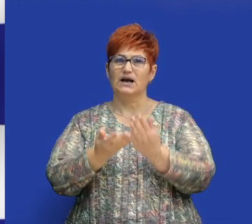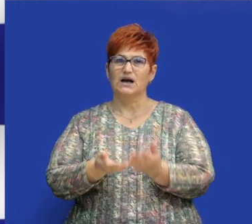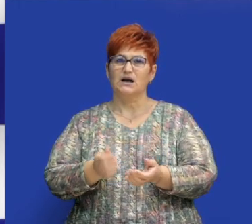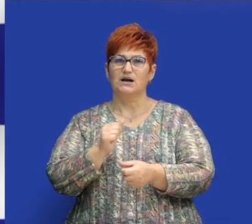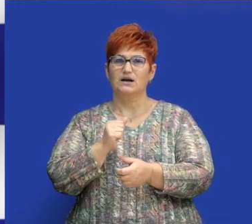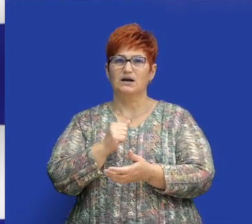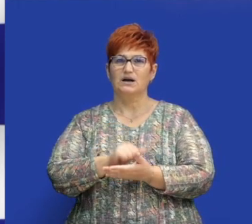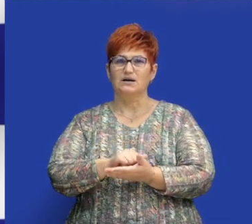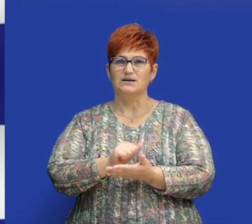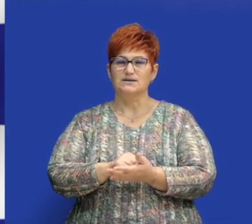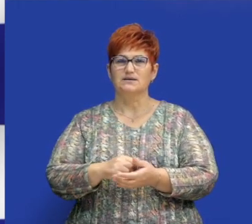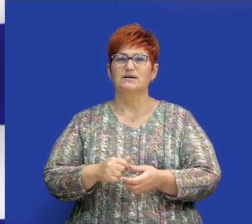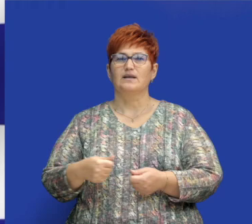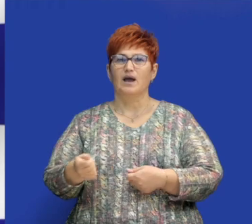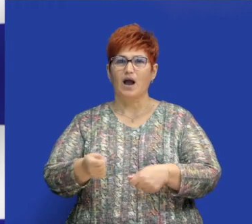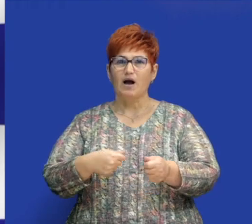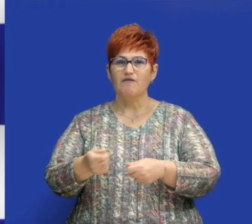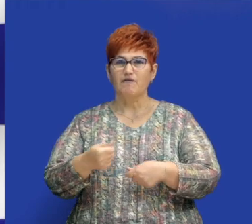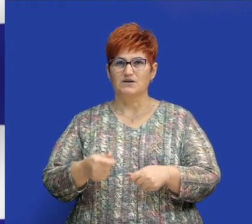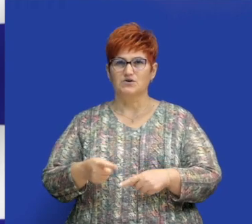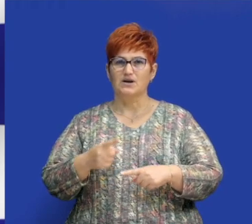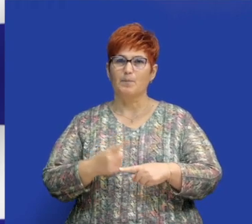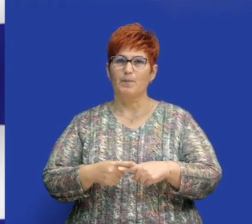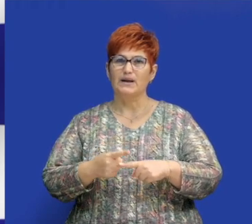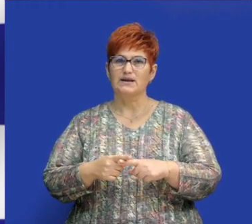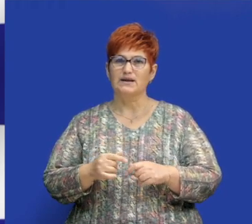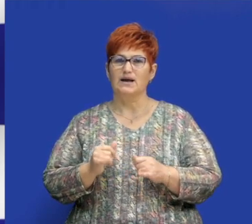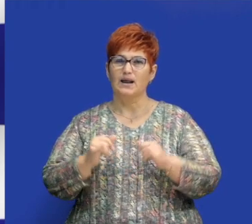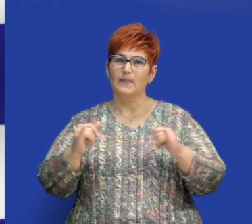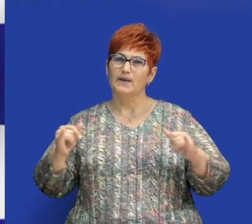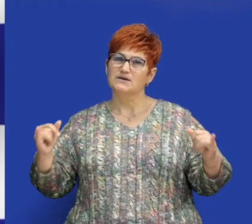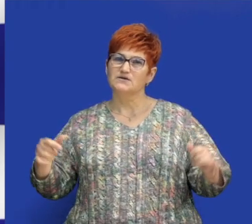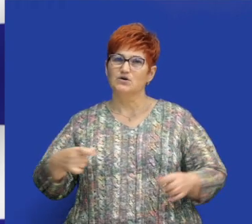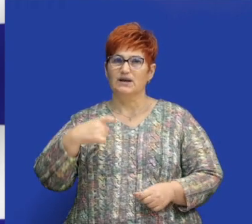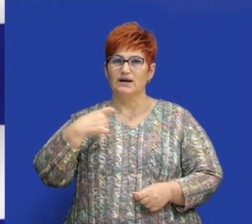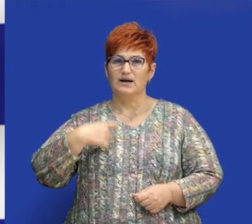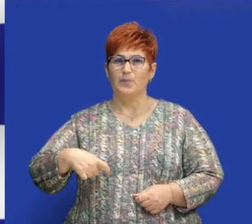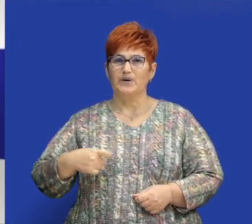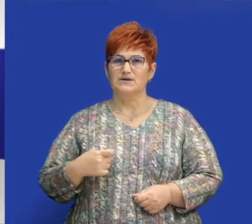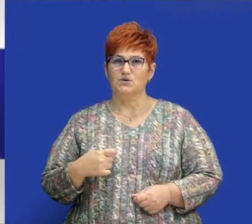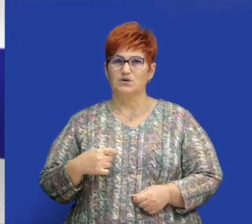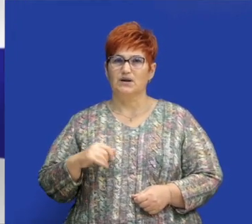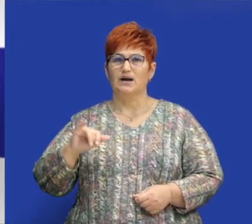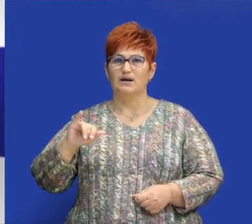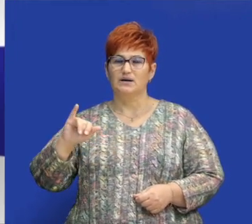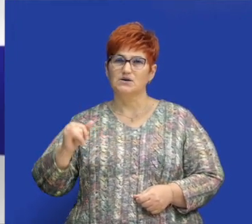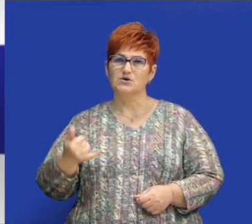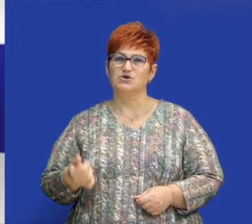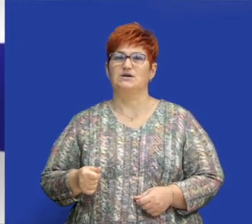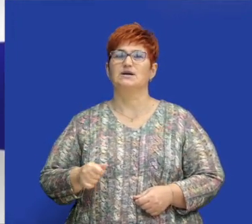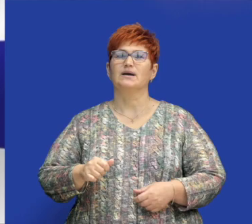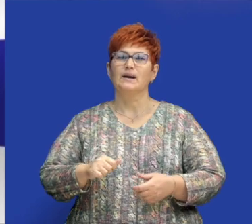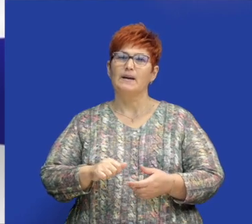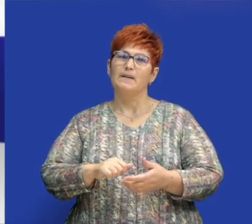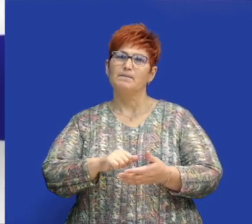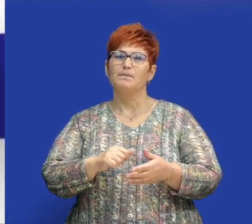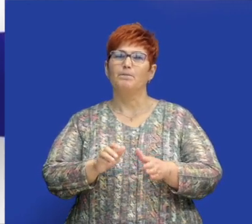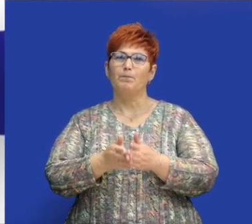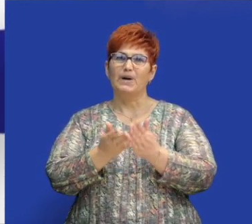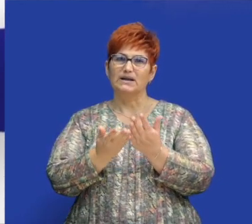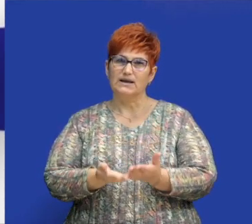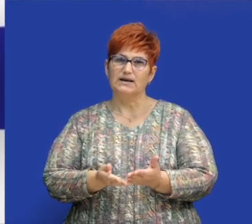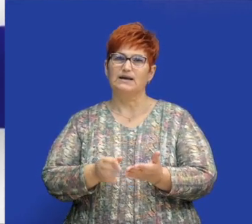rossz a lócsettintés a nyelvel. Az igen feljelzése a mi nem jelzésünknek felel meg.